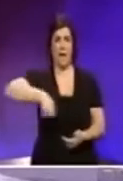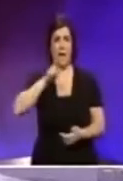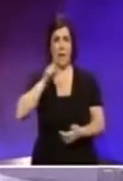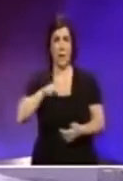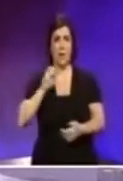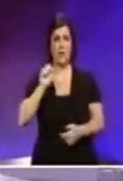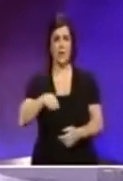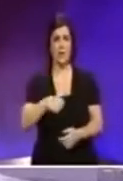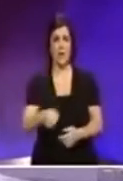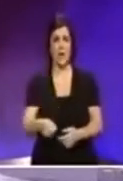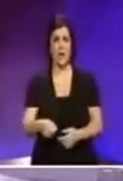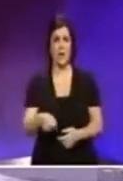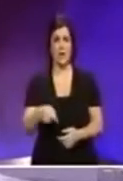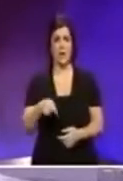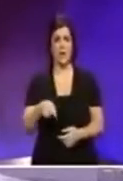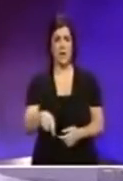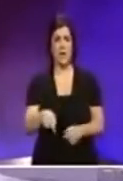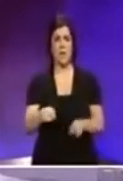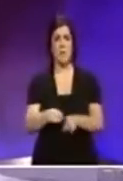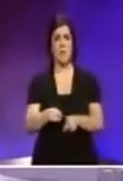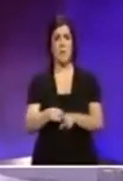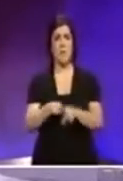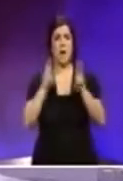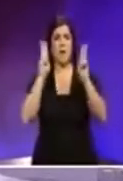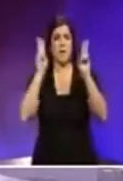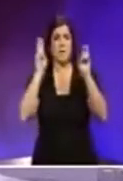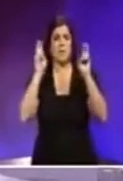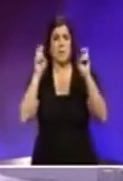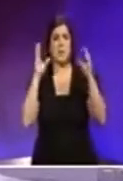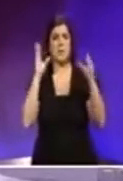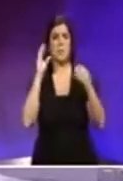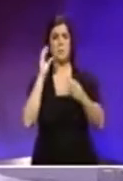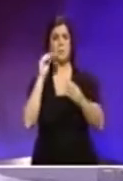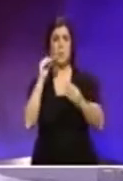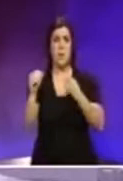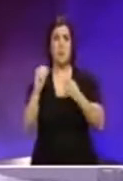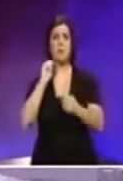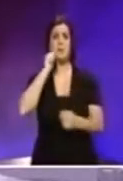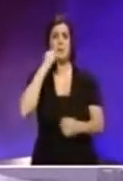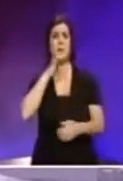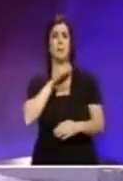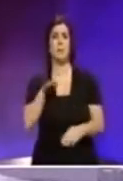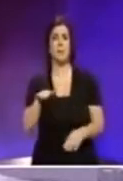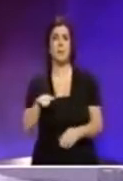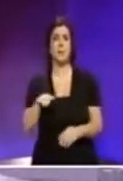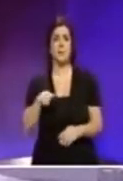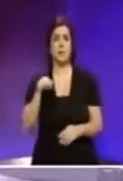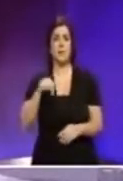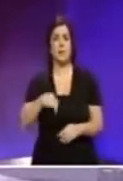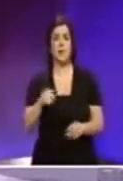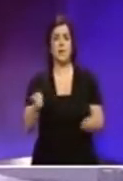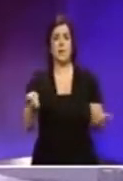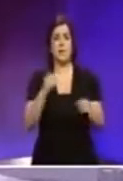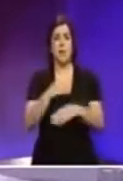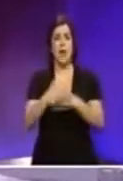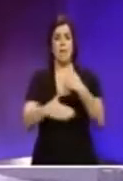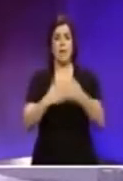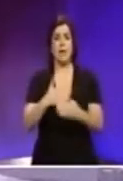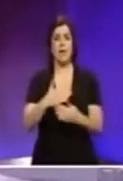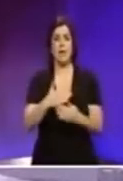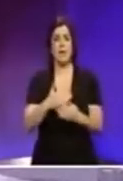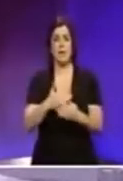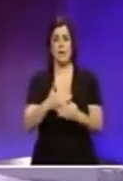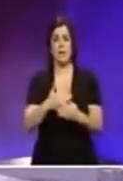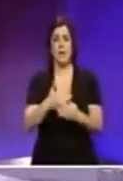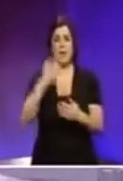il-meritokrazzija, ija slogan li jiet jieġi verament i-Pratikat, imbidlu l-affarijiet issa metan bidlu l-Gvern min l-Pien